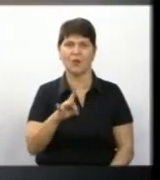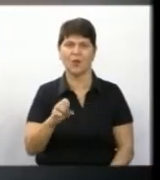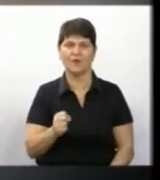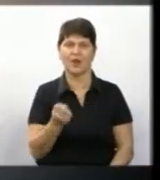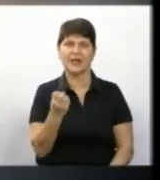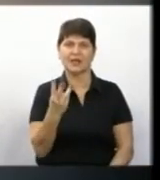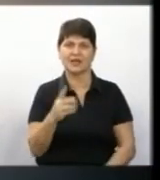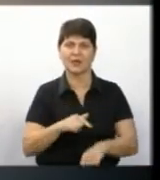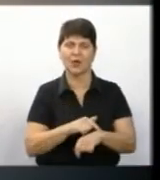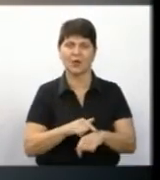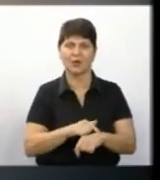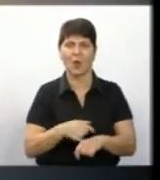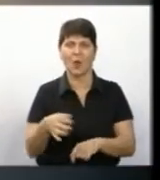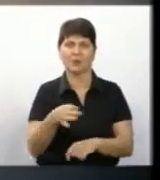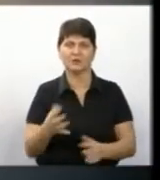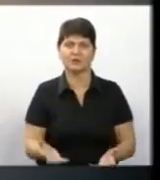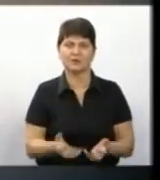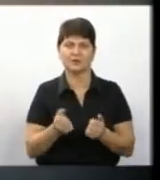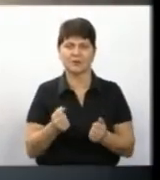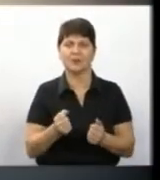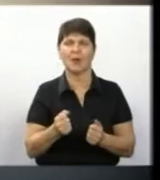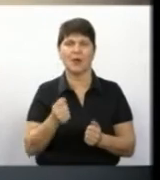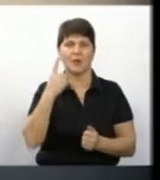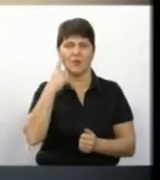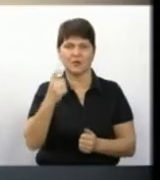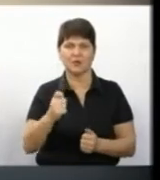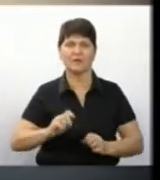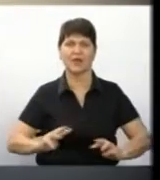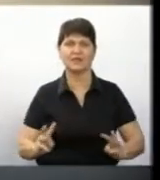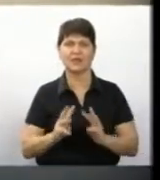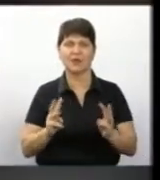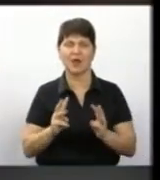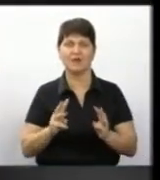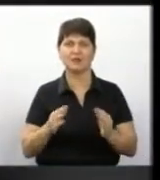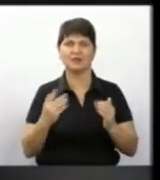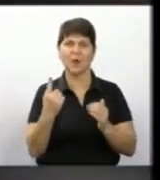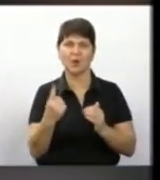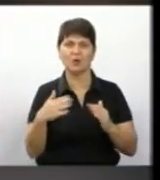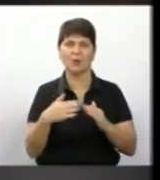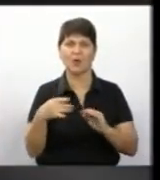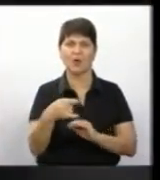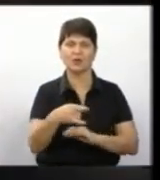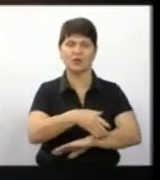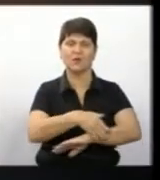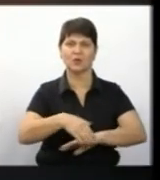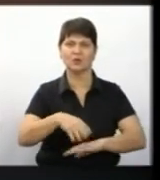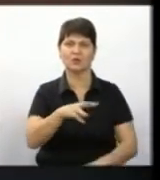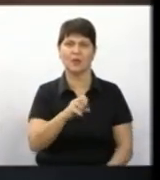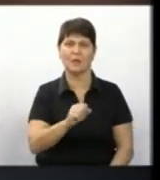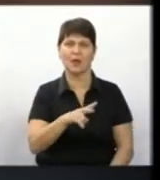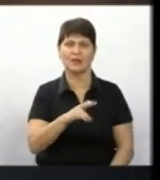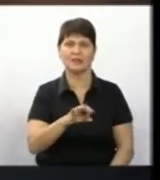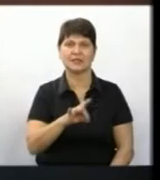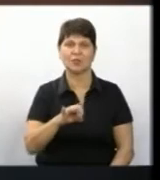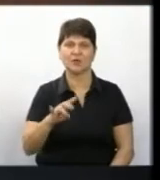рятувальників надійшло повідомлення про займання в одному з гаражів по вулиці Максимовича, повідомив речник відомства Олександр Кутовий.